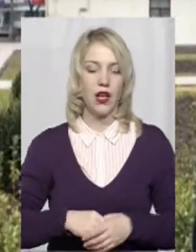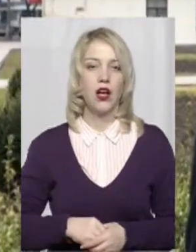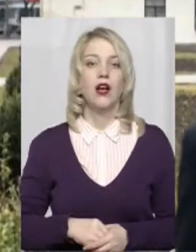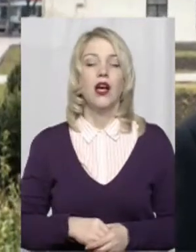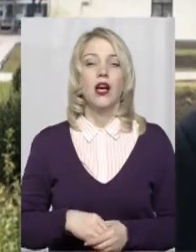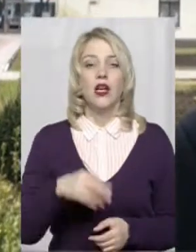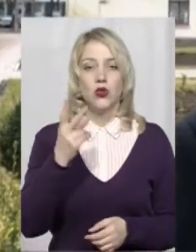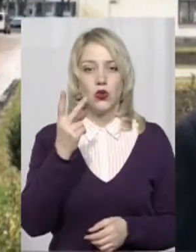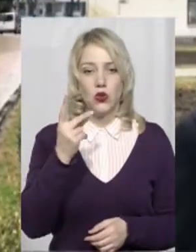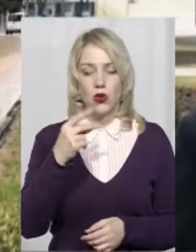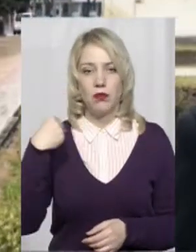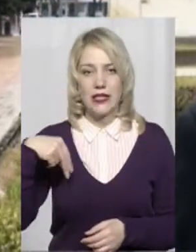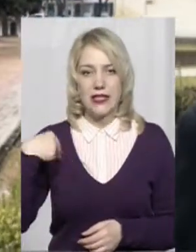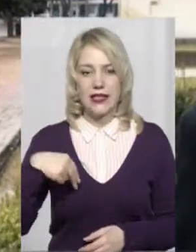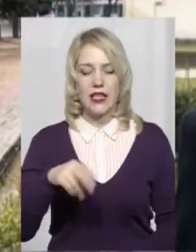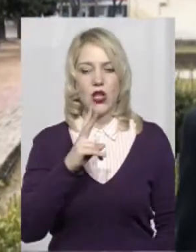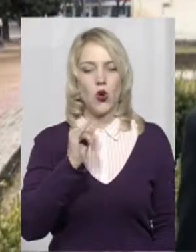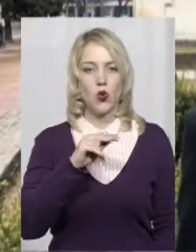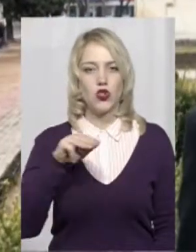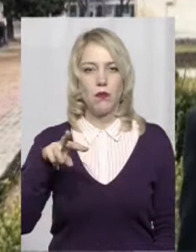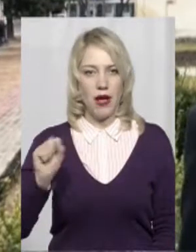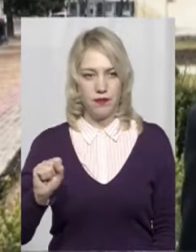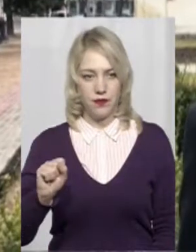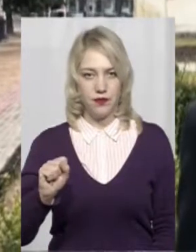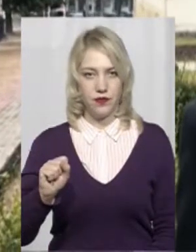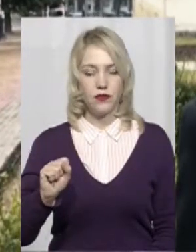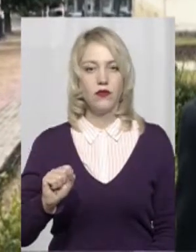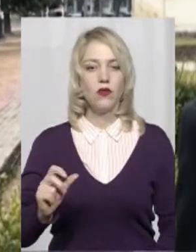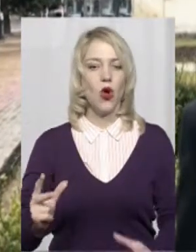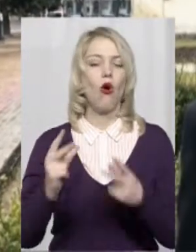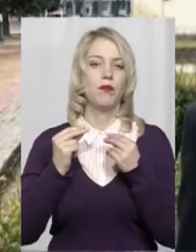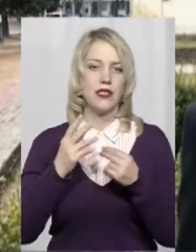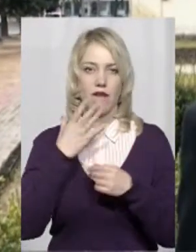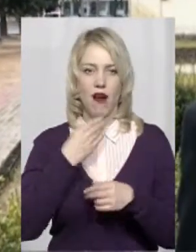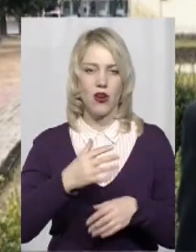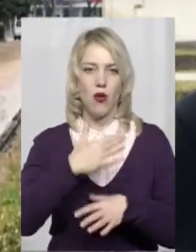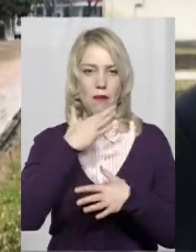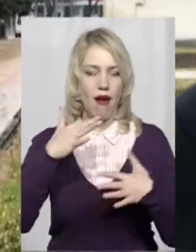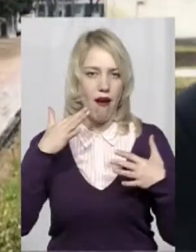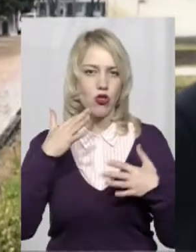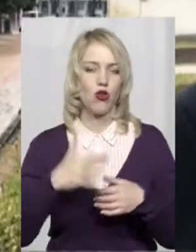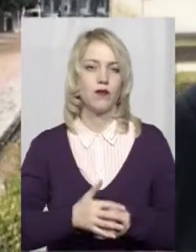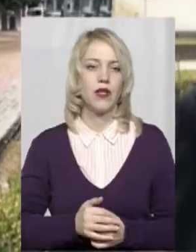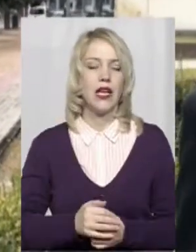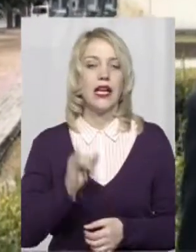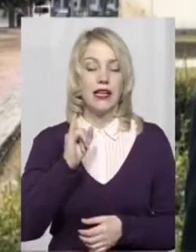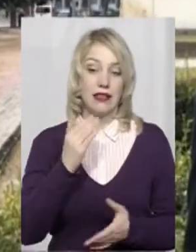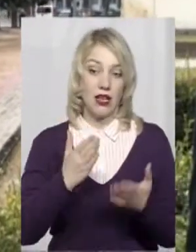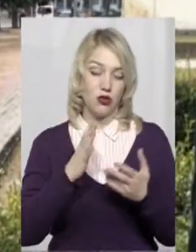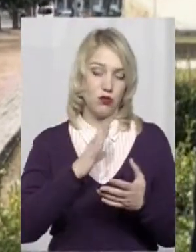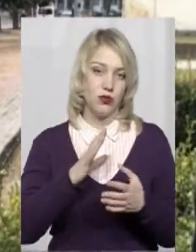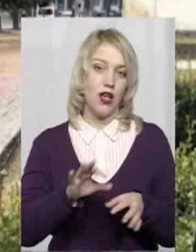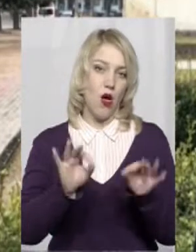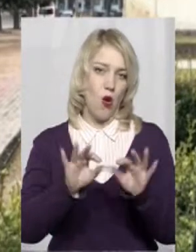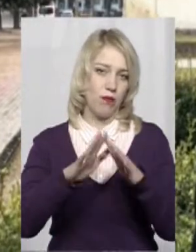Другий президент, Ленід Макарович Кучма, обіцяв гарно, багато. І, в принципі, якщо бути об